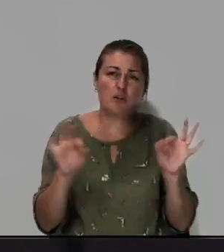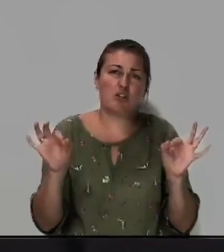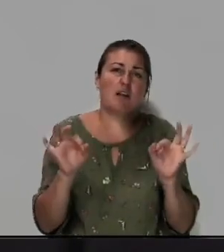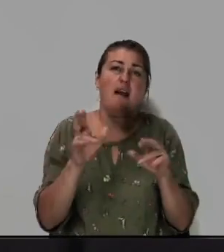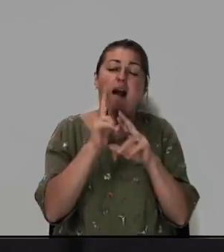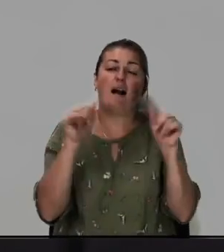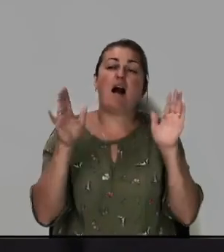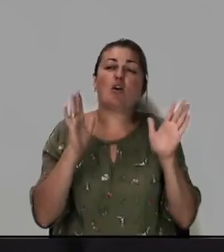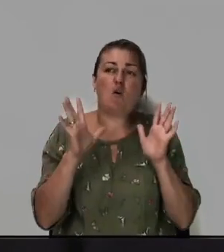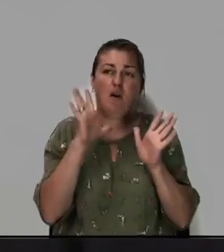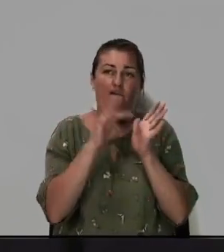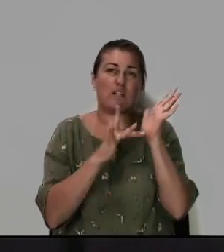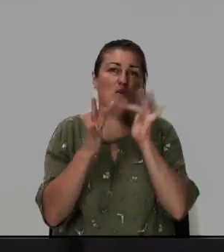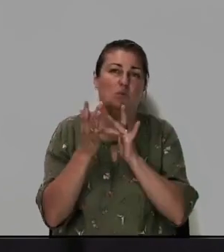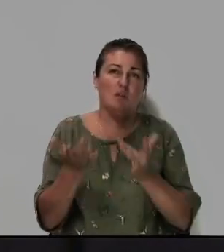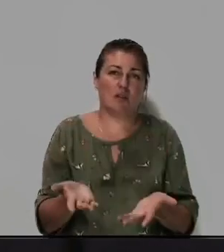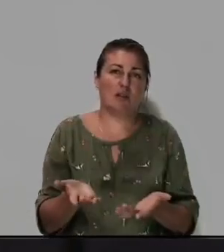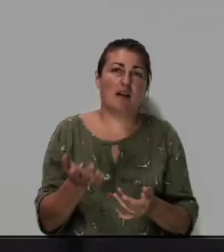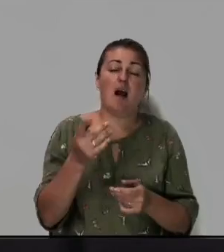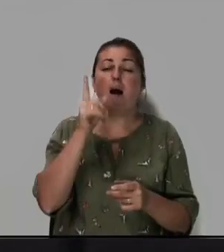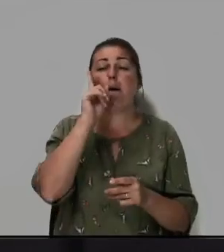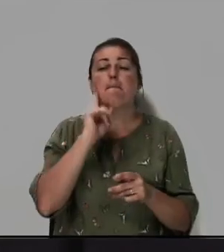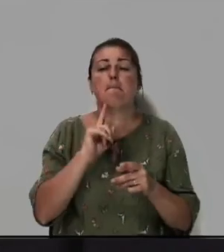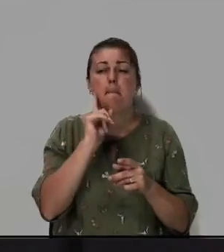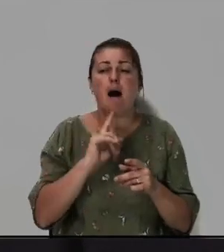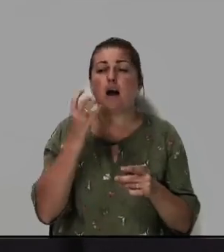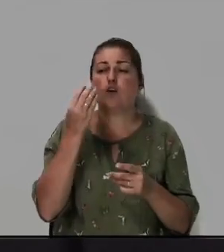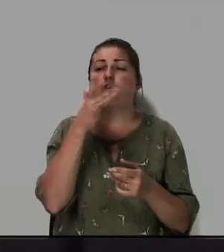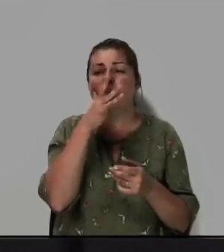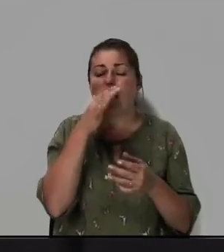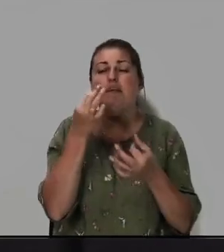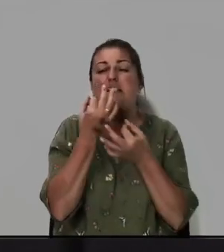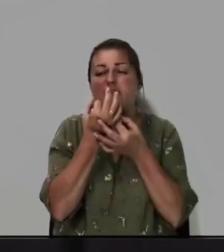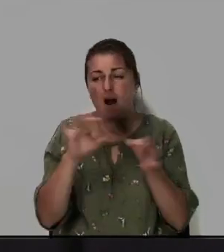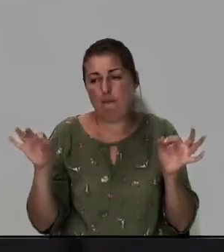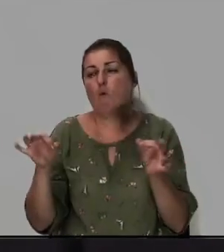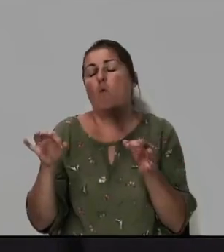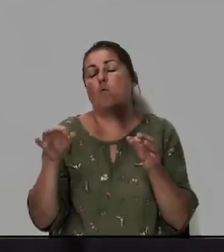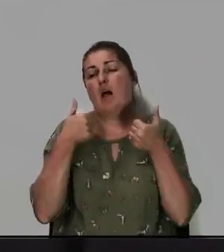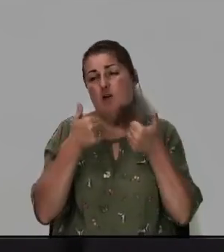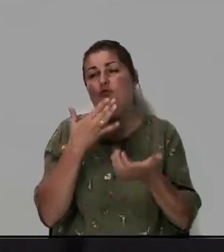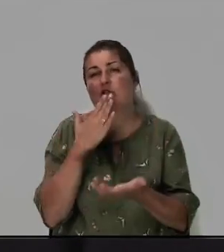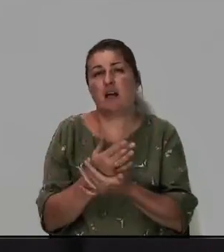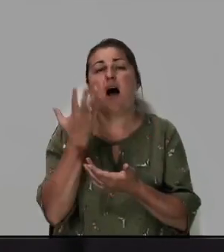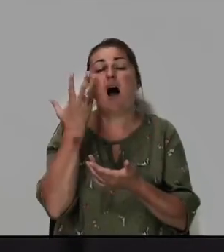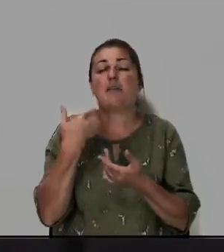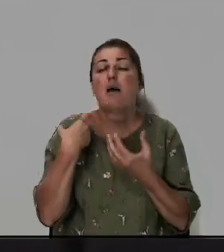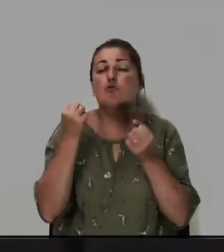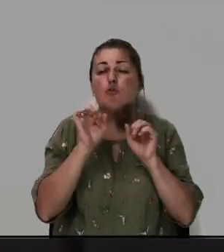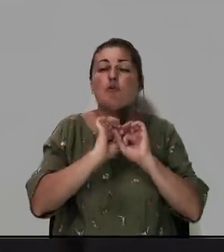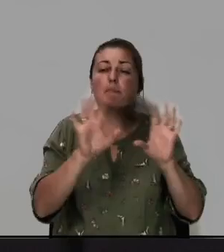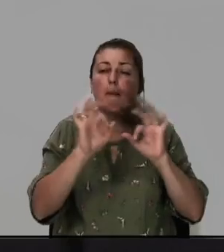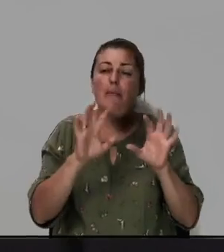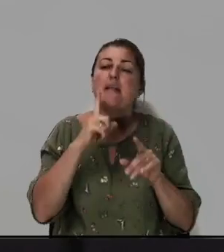как только в Иисусе Христе пока еще время свободное благоприятное и есть когда мы можем еще проповедовать и